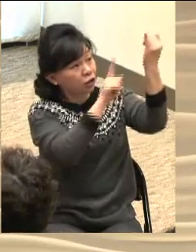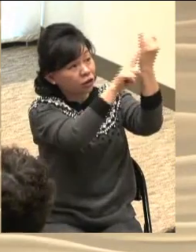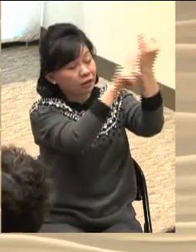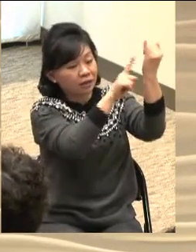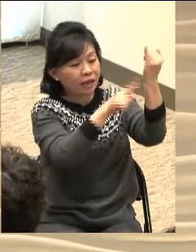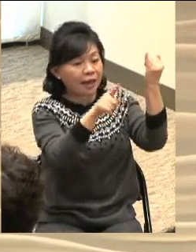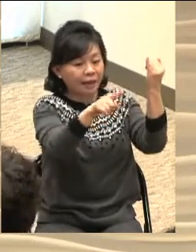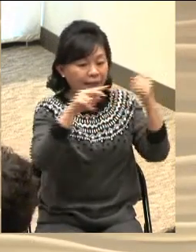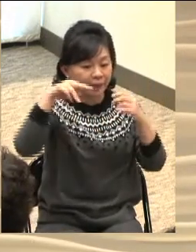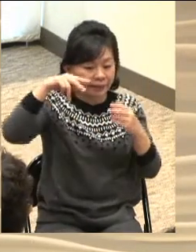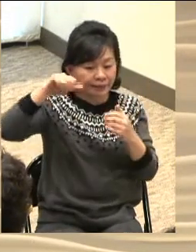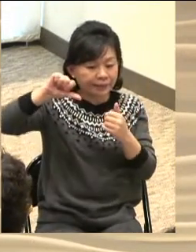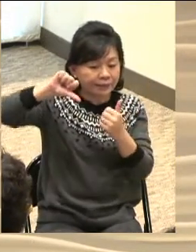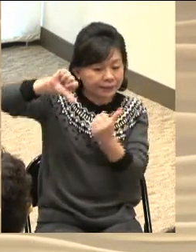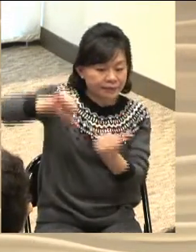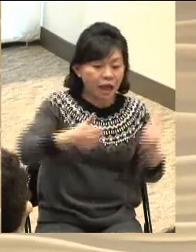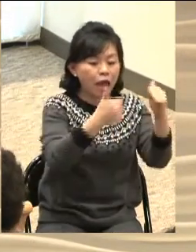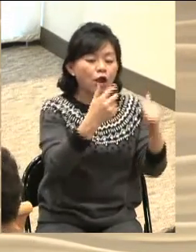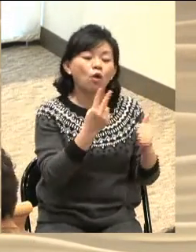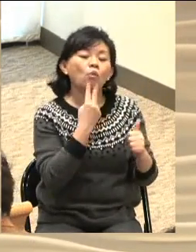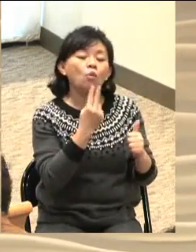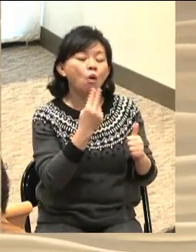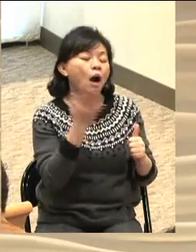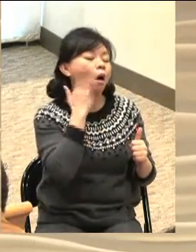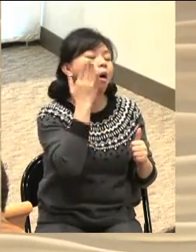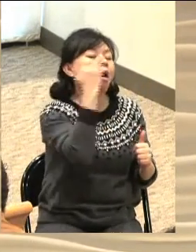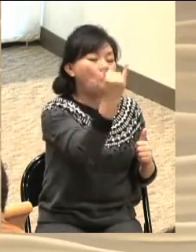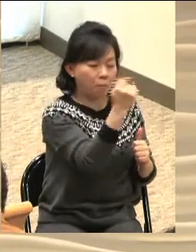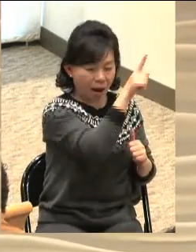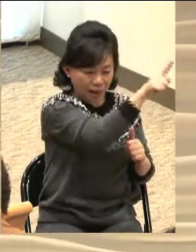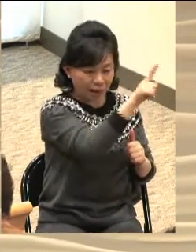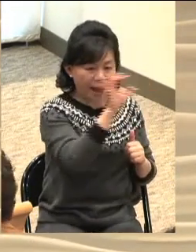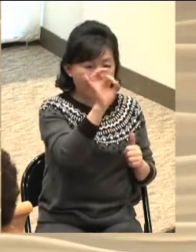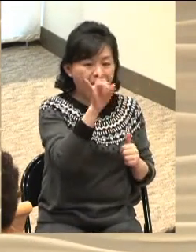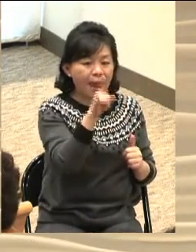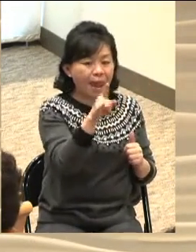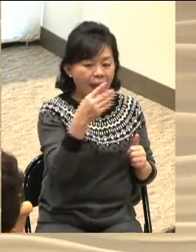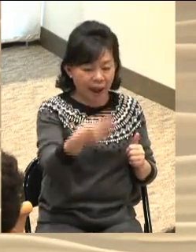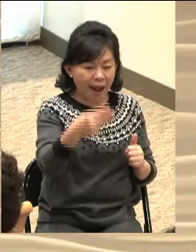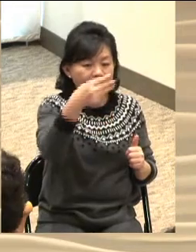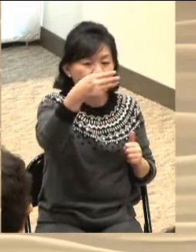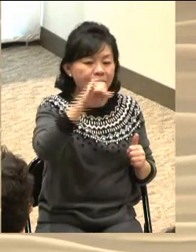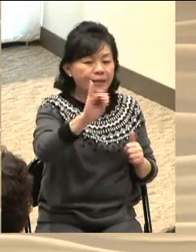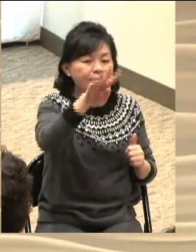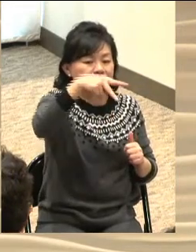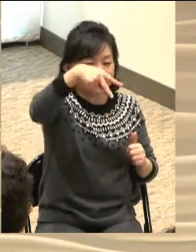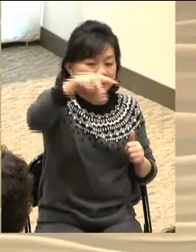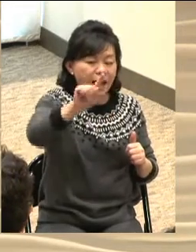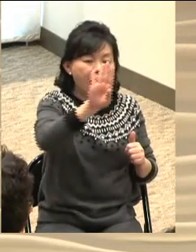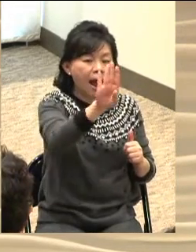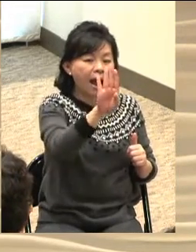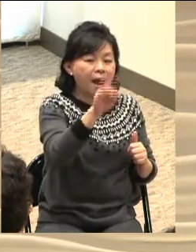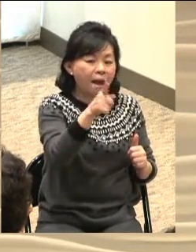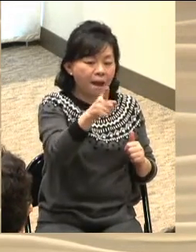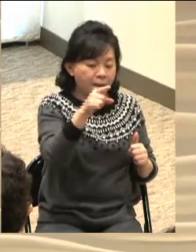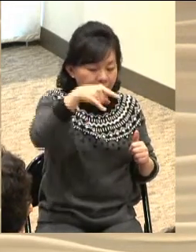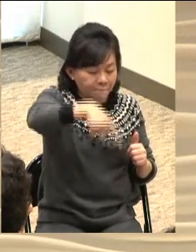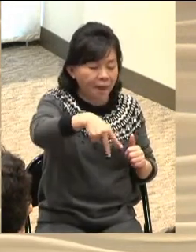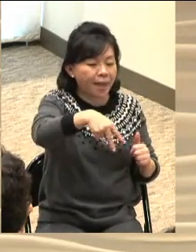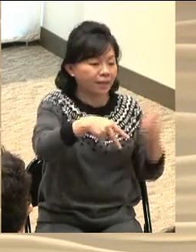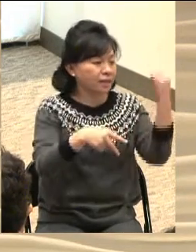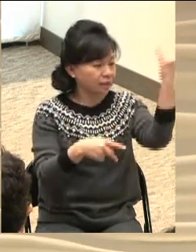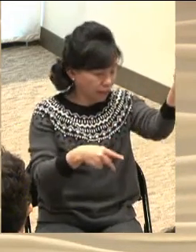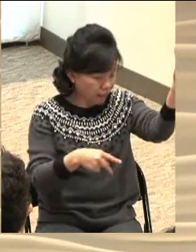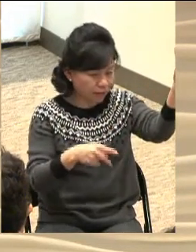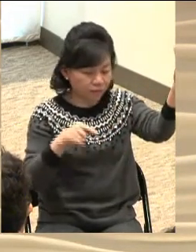없는 기쁨을 함께 나누는 모습을 보여줍니다 오늘 본문은 마리아가 천사의 수태고지를 들은 후에